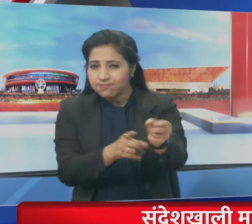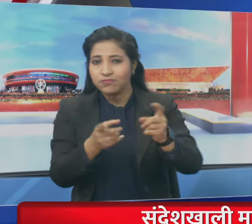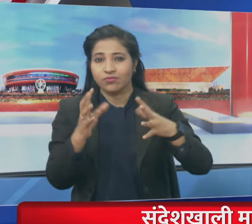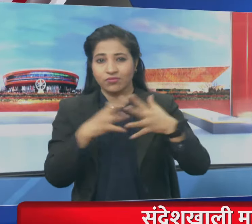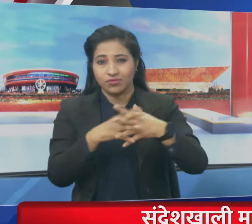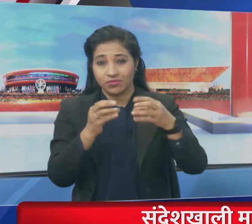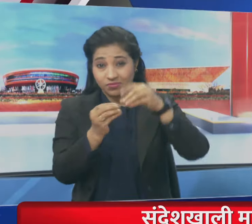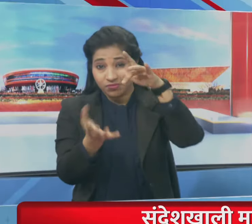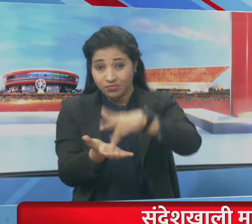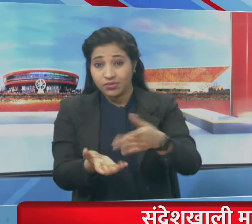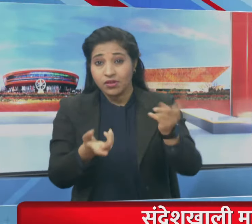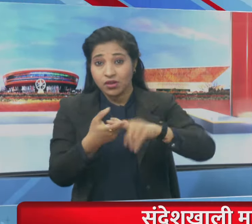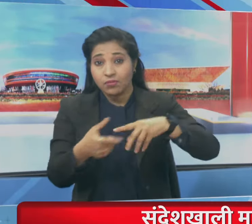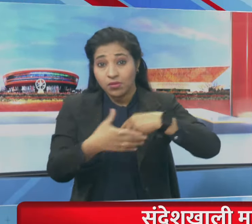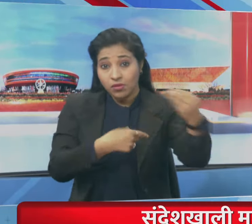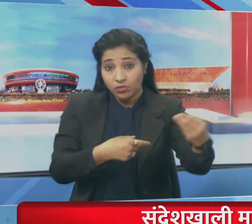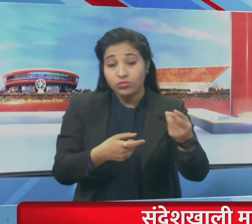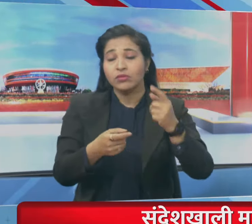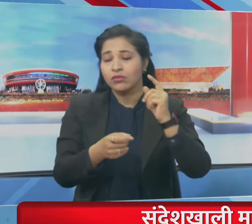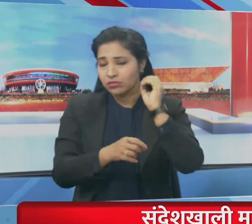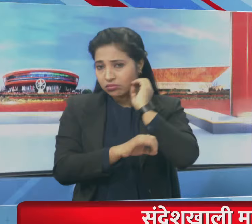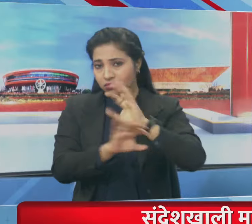बाहर कराने की अपील पर होगी सुनवाई